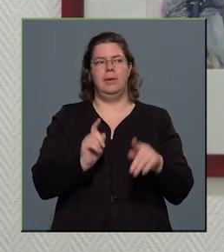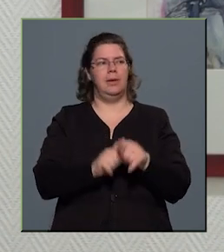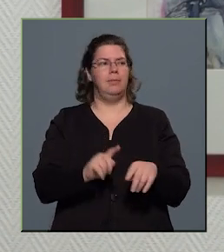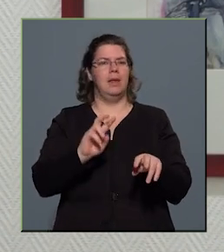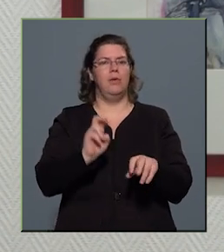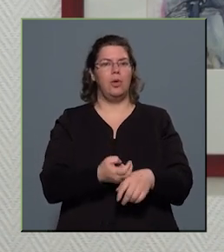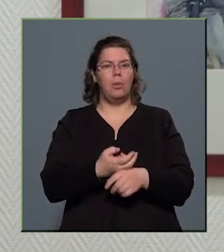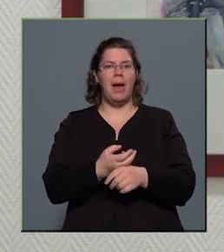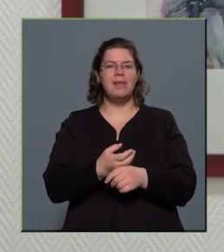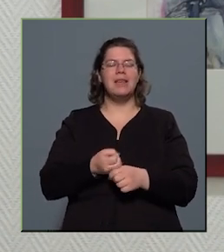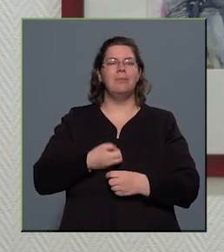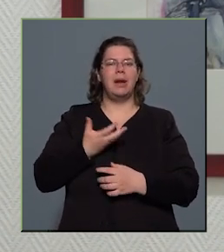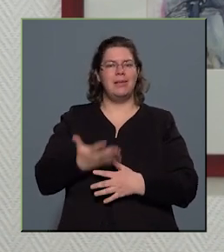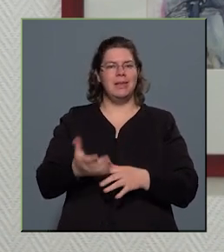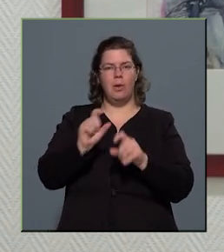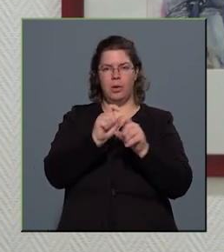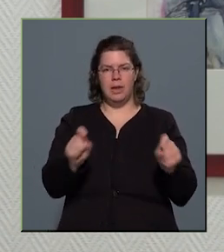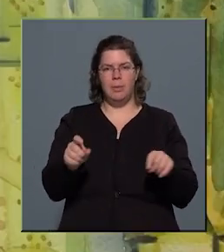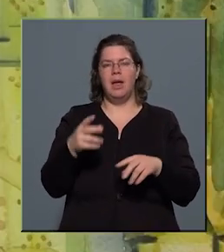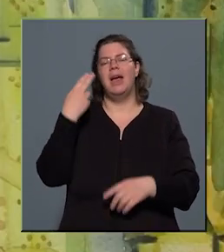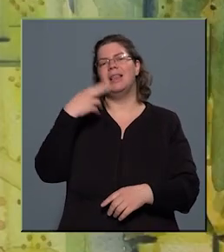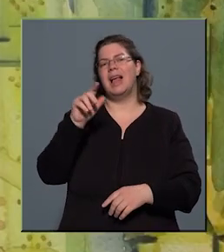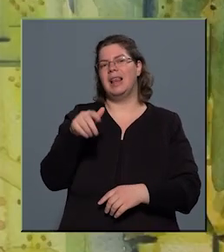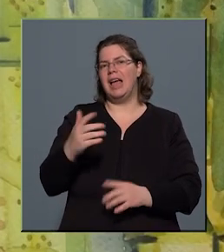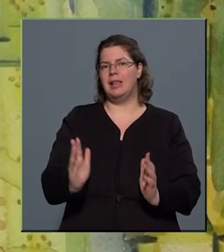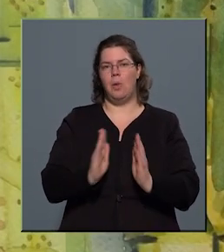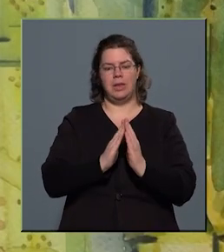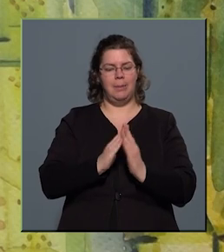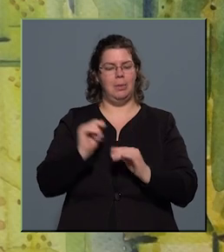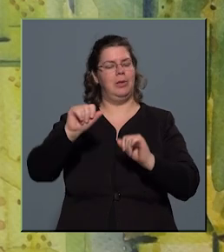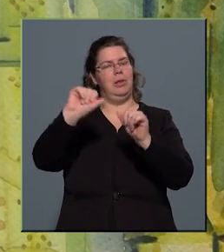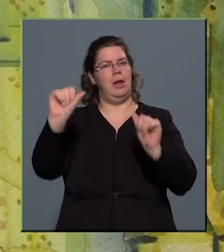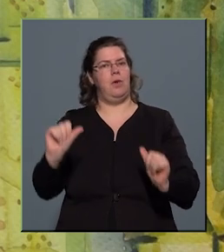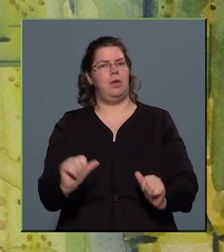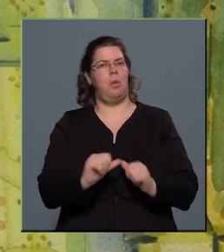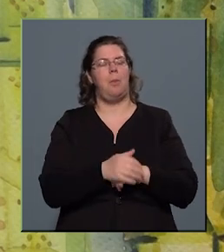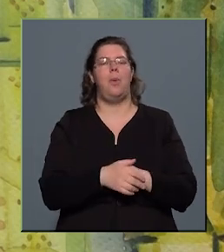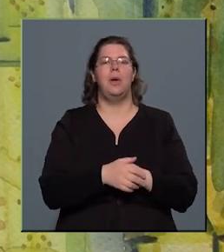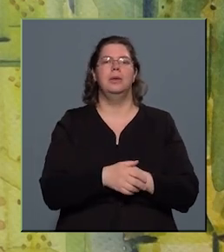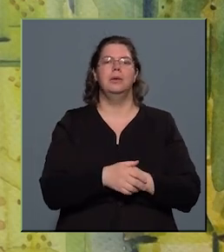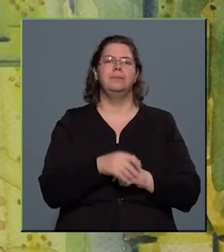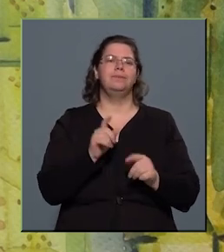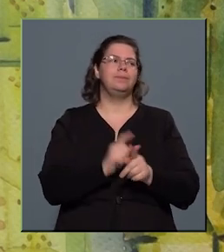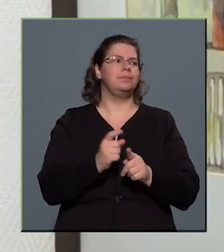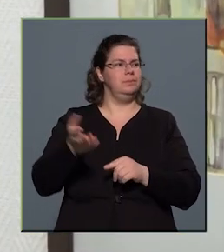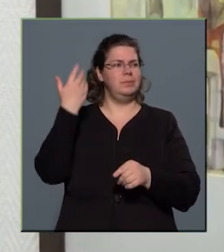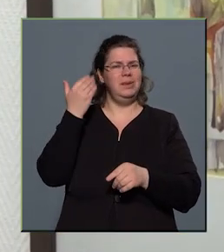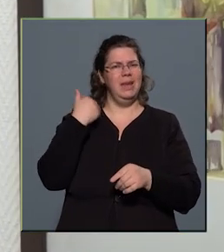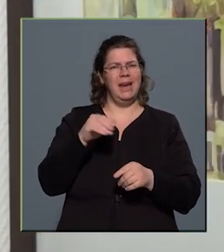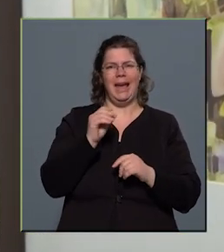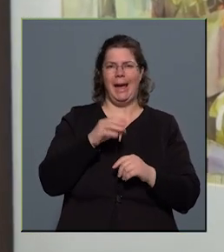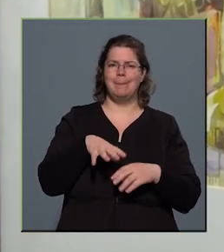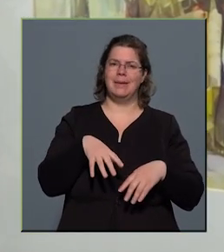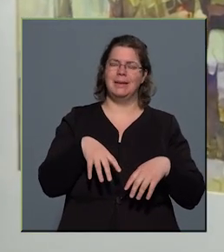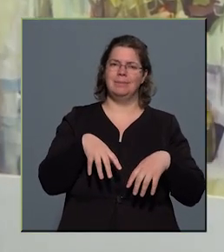képe, címe, amiben a Szent László templom, az ott lévő szobor, olyan régebbi épületeknek